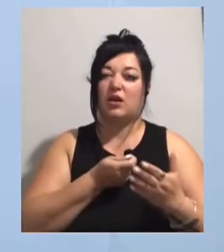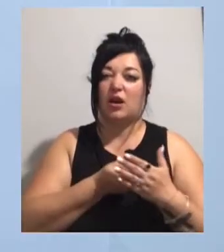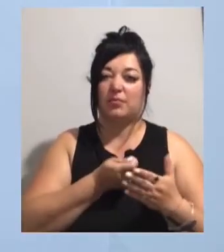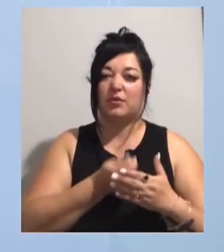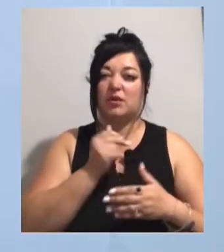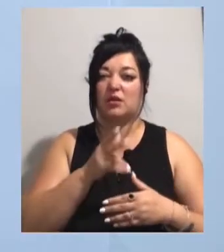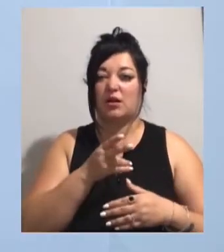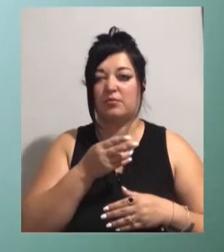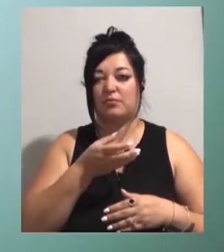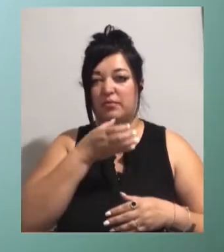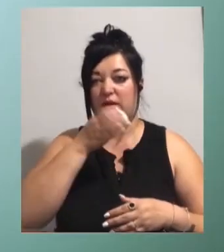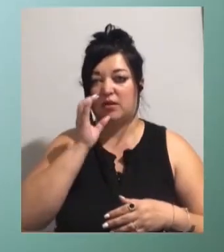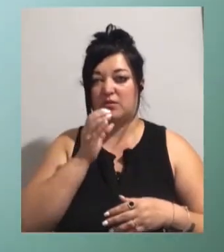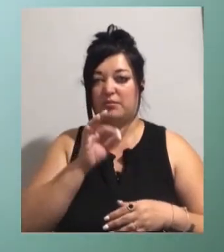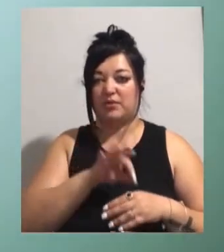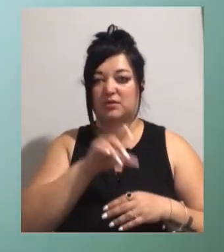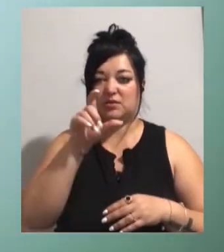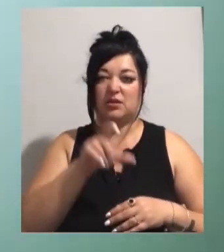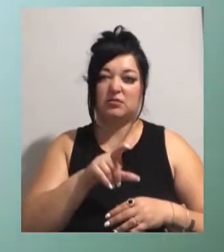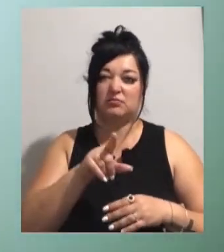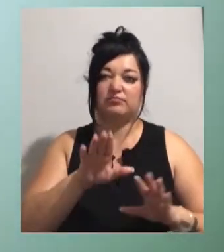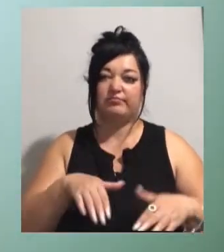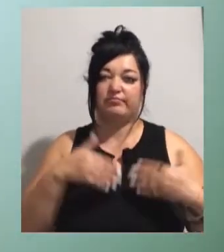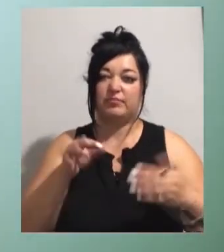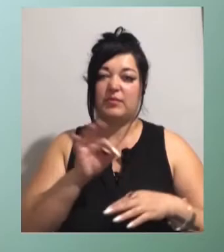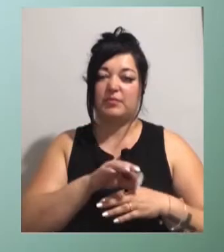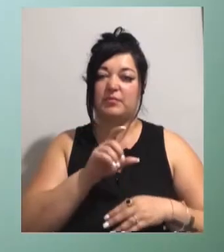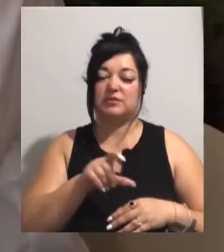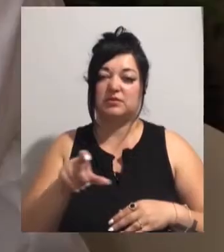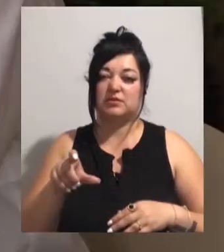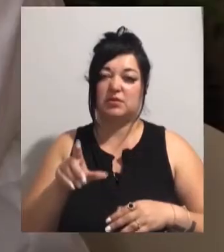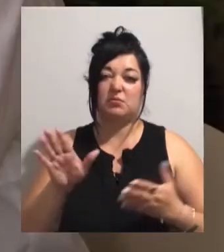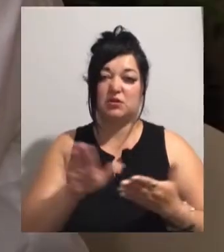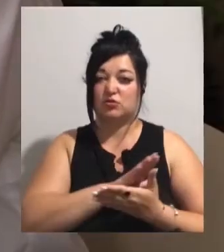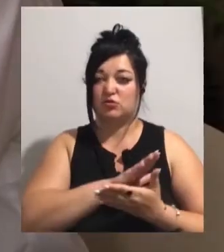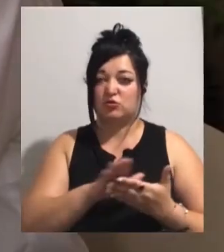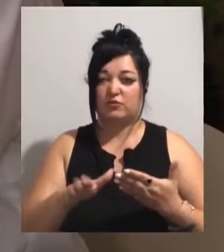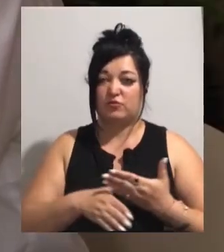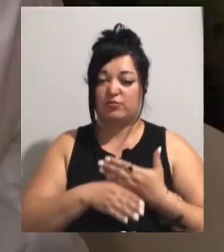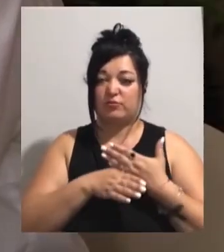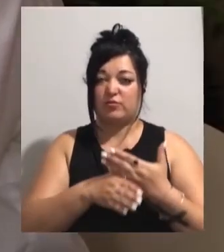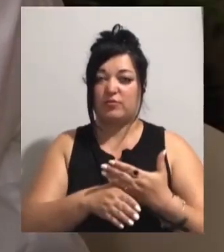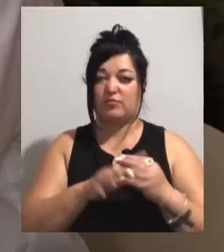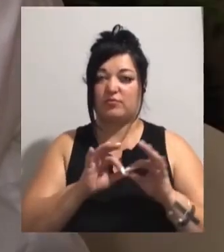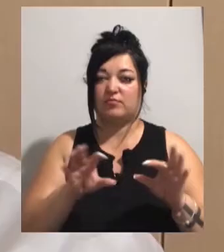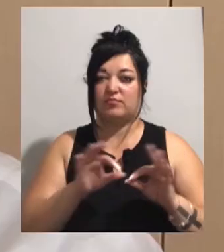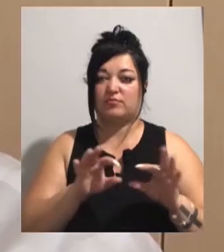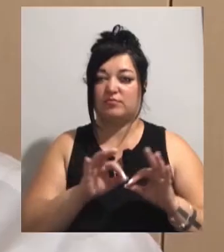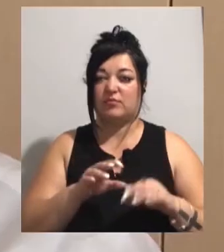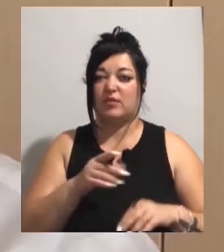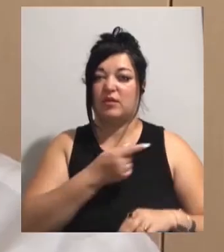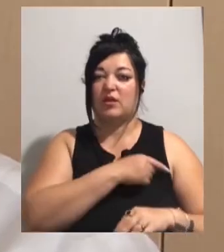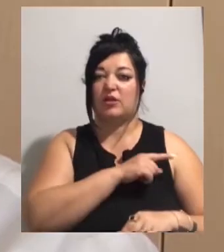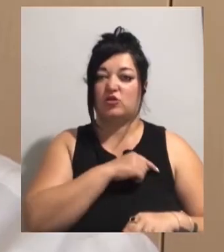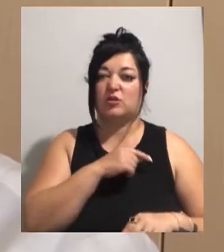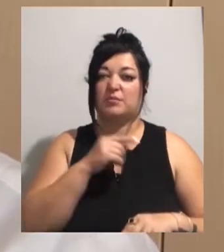Мобільна паліативна служба пропонує пацієнтам та їхнім родичам безкоштовну психологічну допомогу, розповіла Евеліна Булгак, клінічна психологиня. Каже,